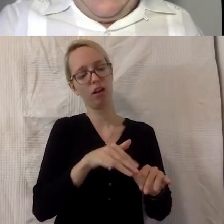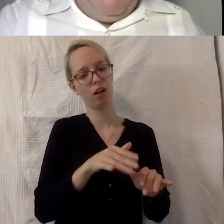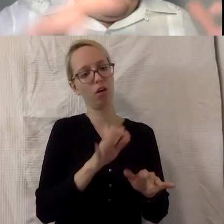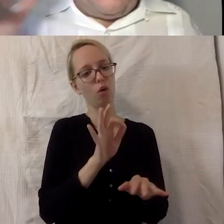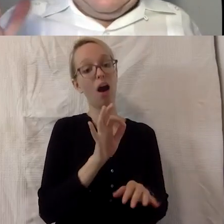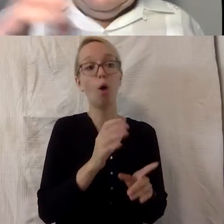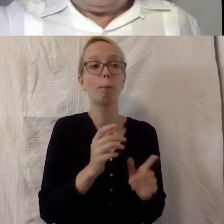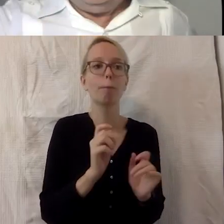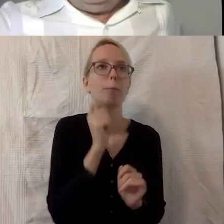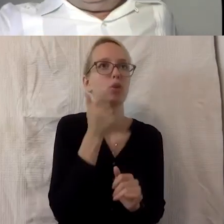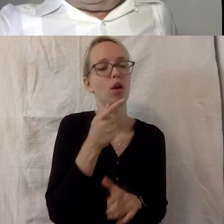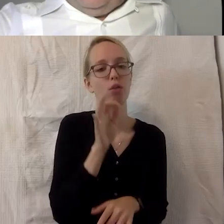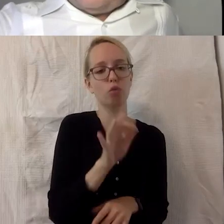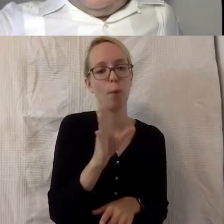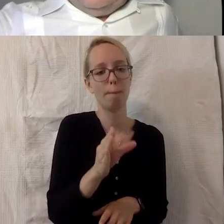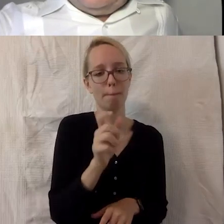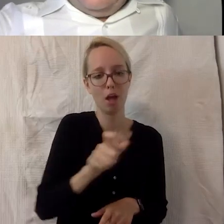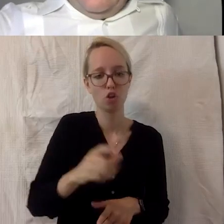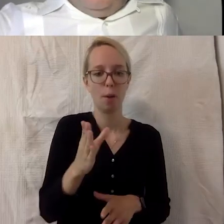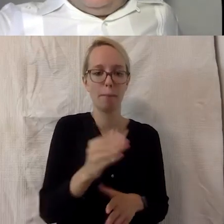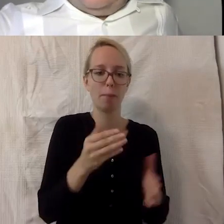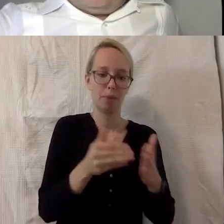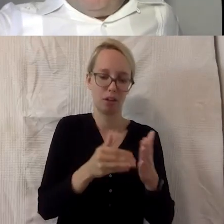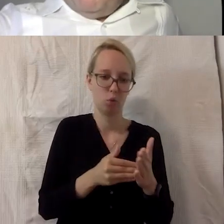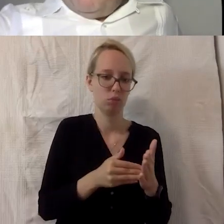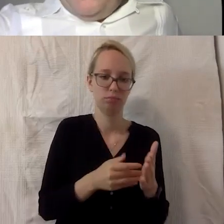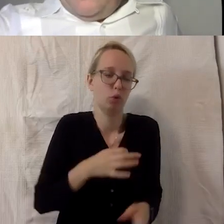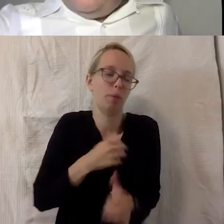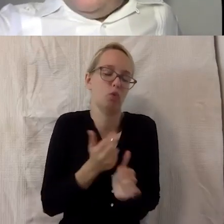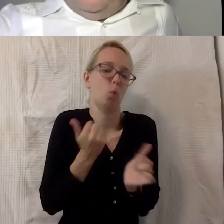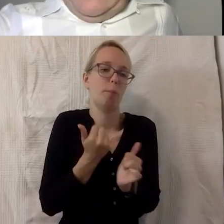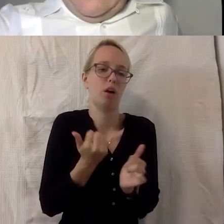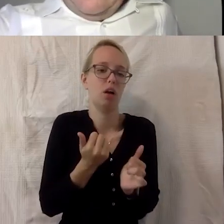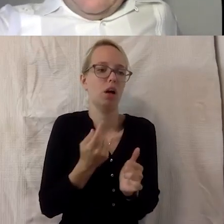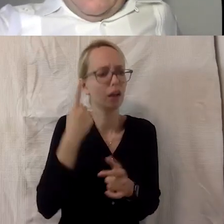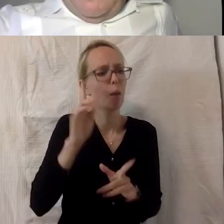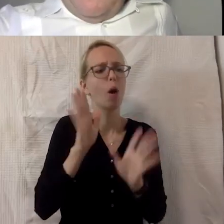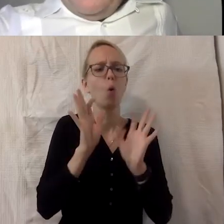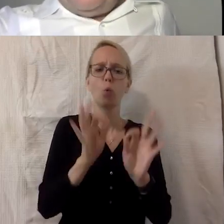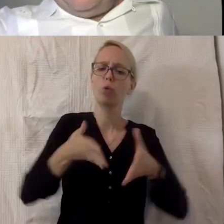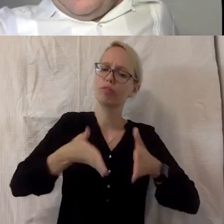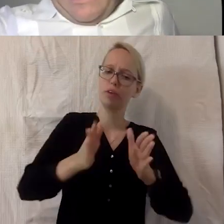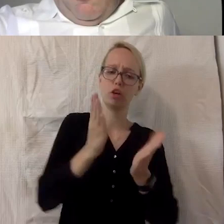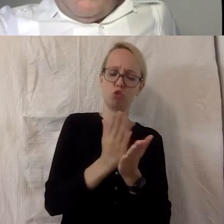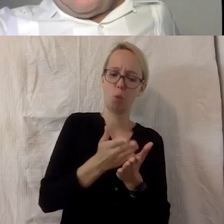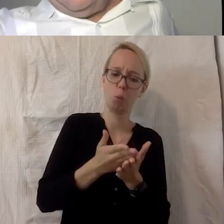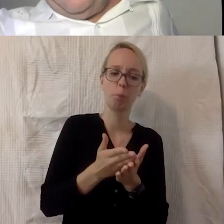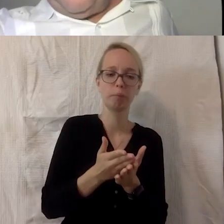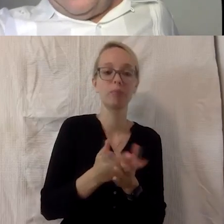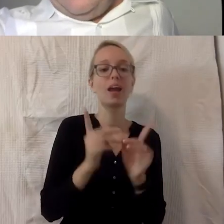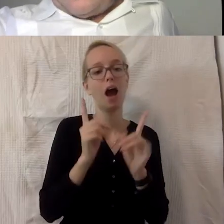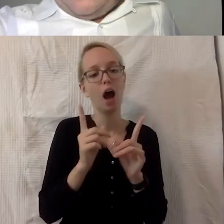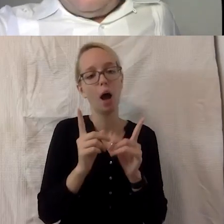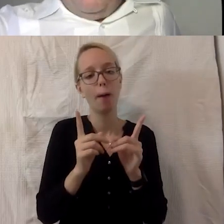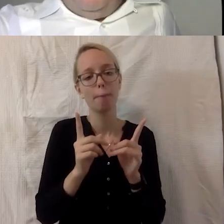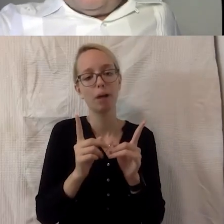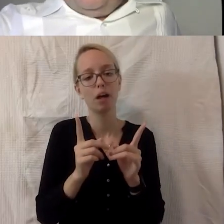revolutioniert. Das ist großartig. Und da ist man auch auf einem sehr, sehr guten Weg. Aber es fehlt natürlich auch noch gerade jetzt